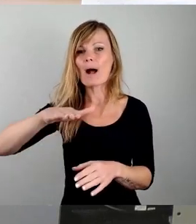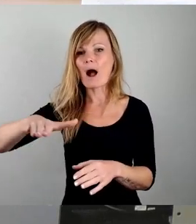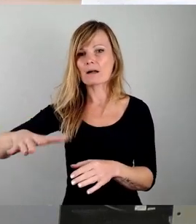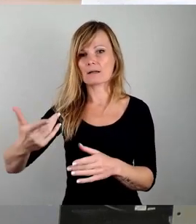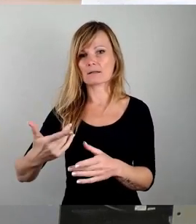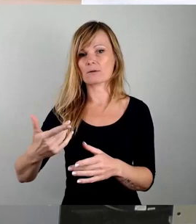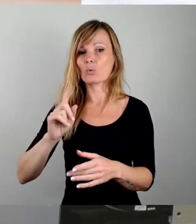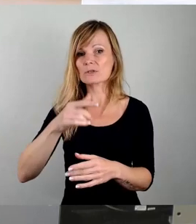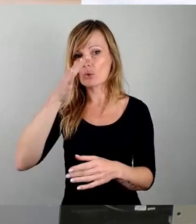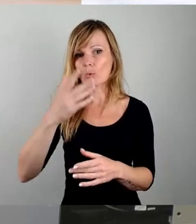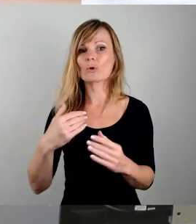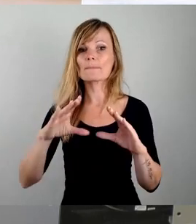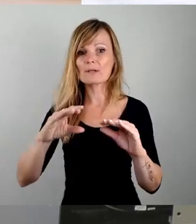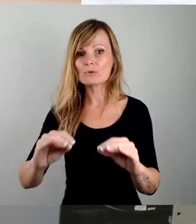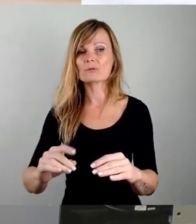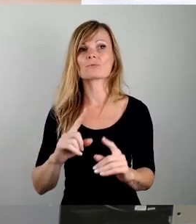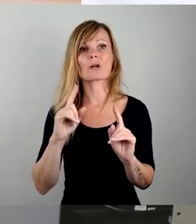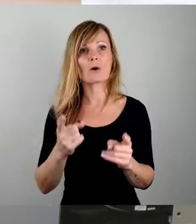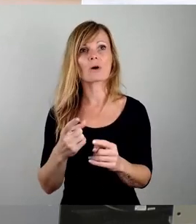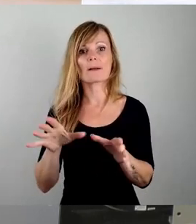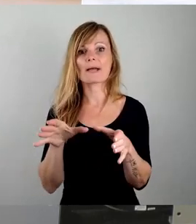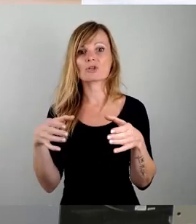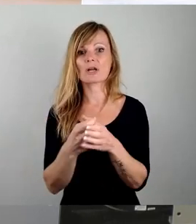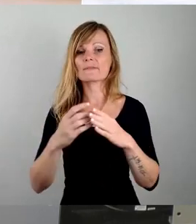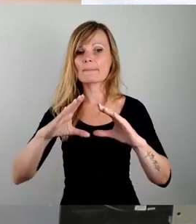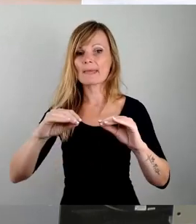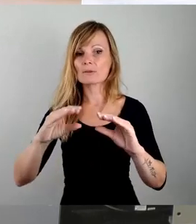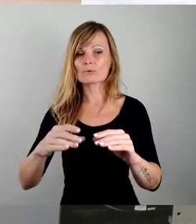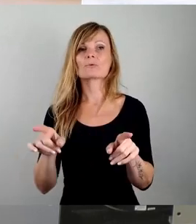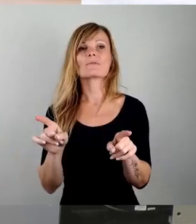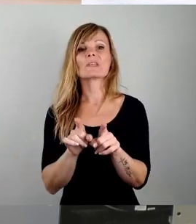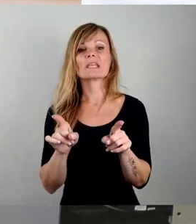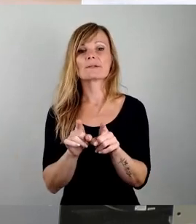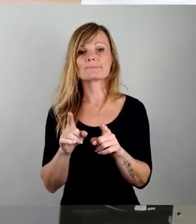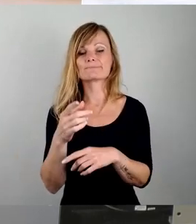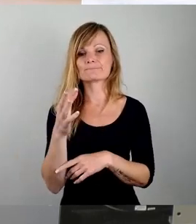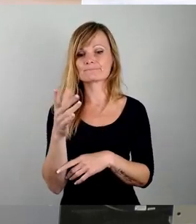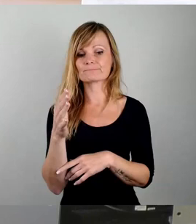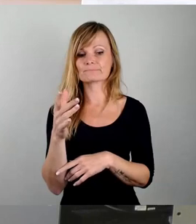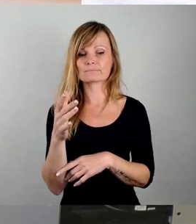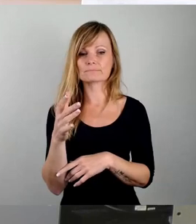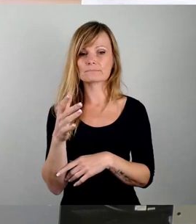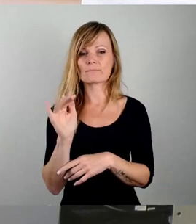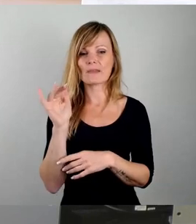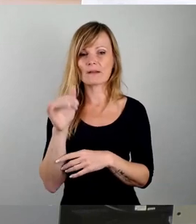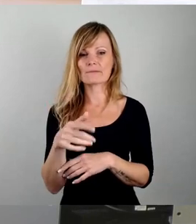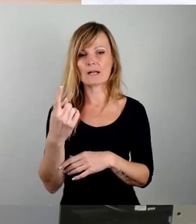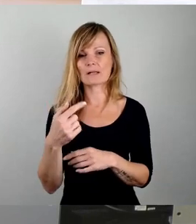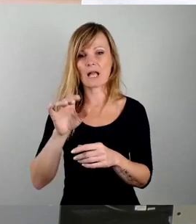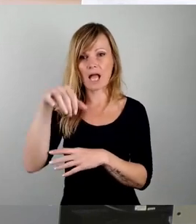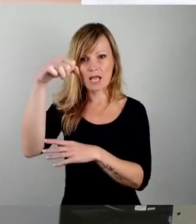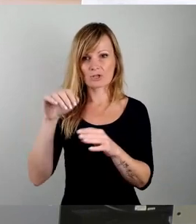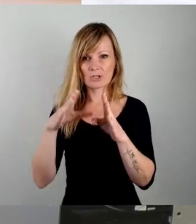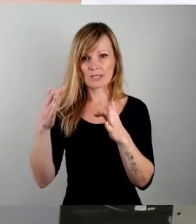Grünnutzung, Flächen für gemeinschaftliche Nutzung, wie in dem Fall der Garagengemeinschaft.